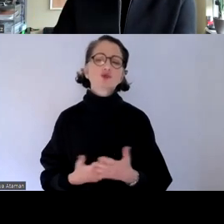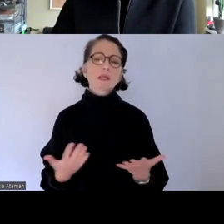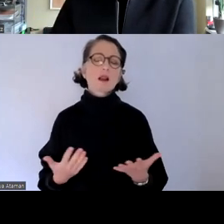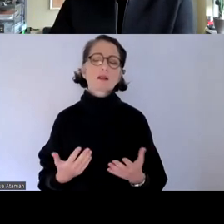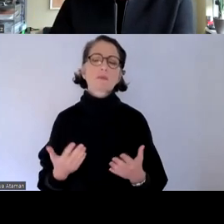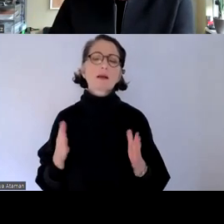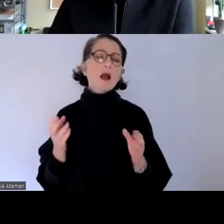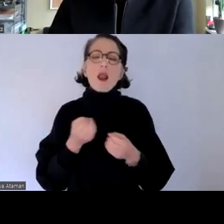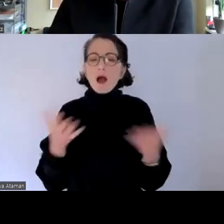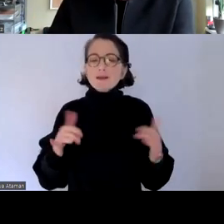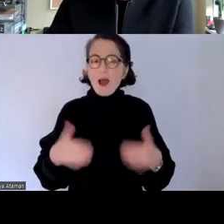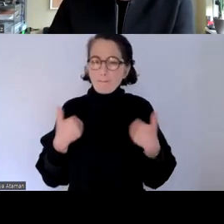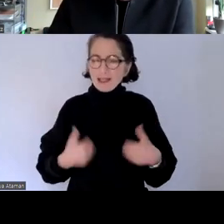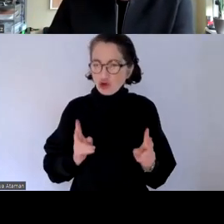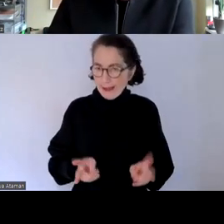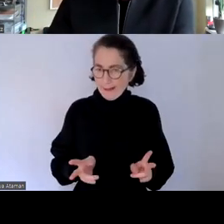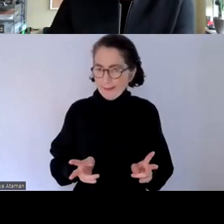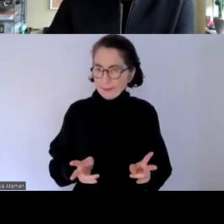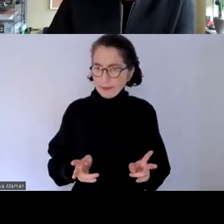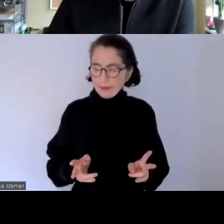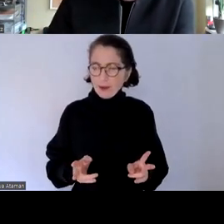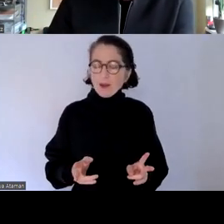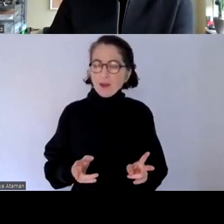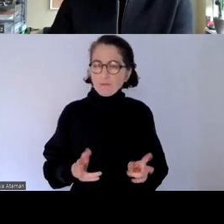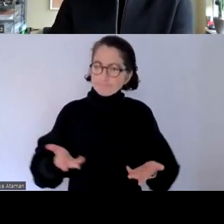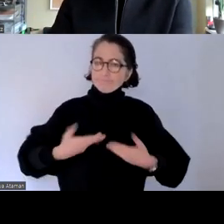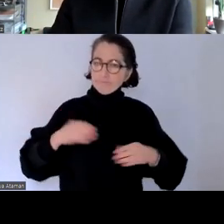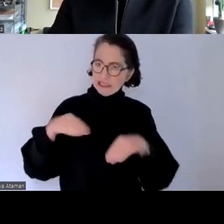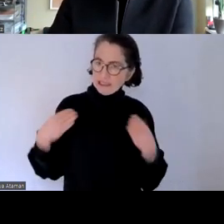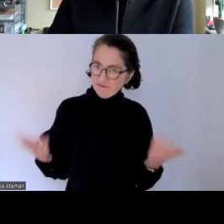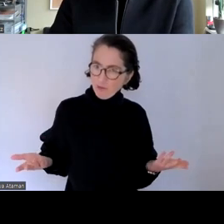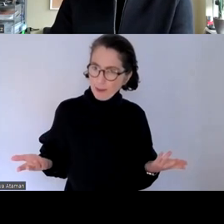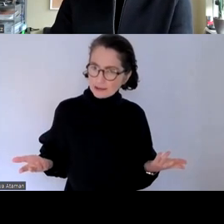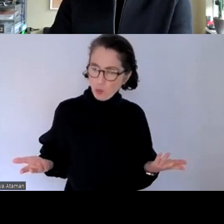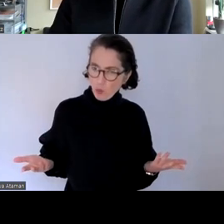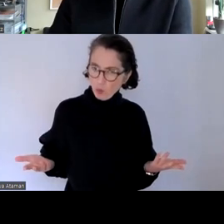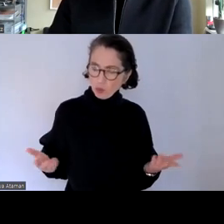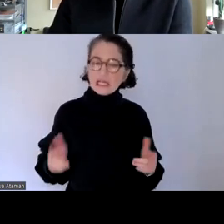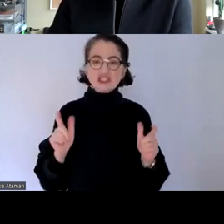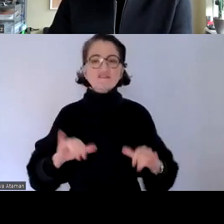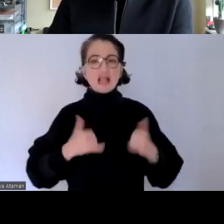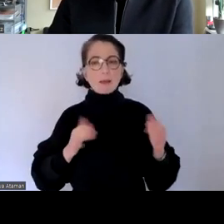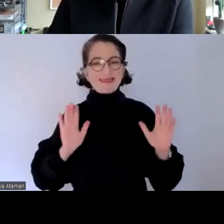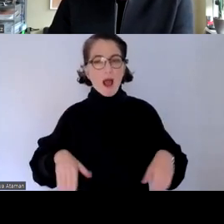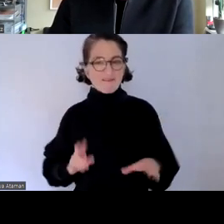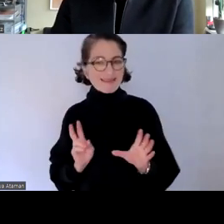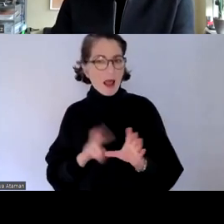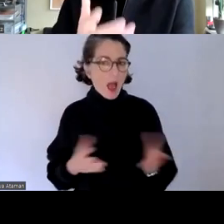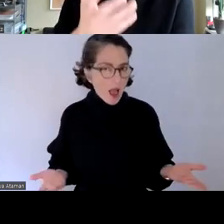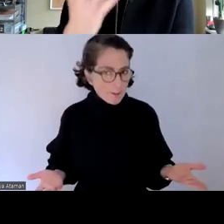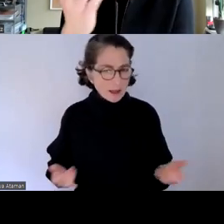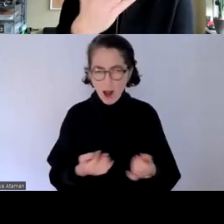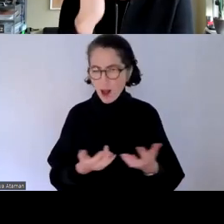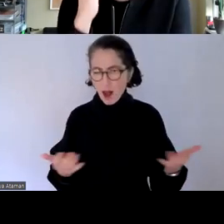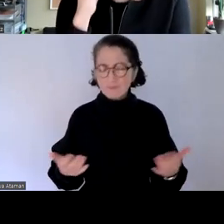menschenrecht hat auf sozusagen auf informationen dass man am gesellschaftlichen leben teilhaben darf für deutschland